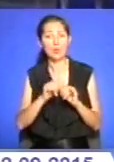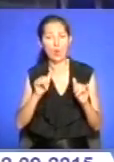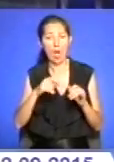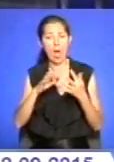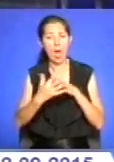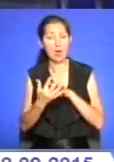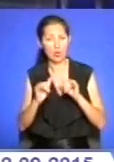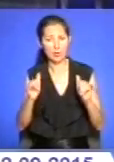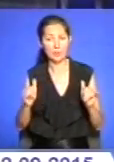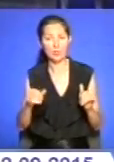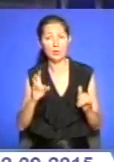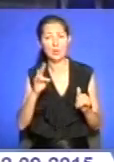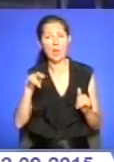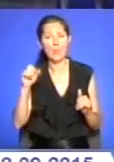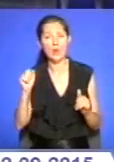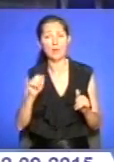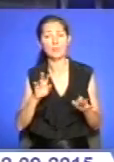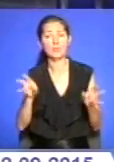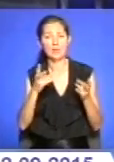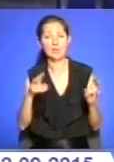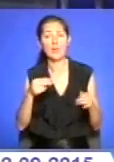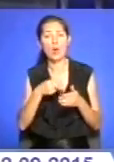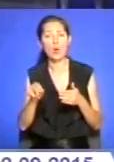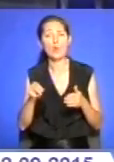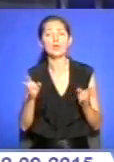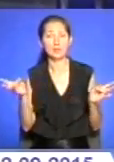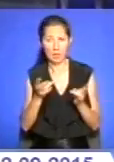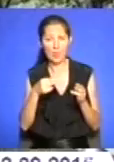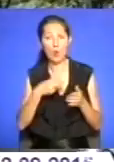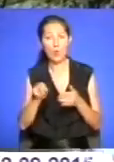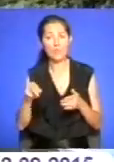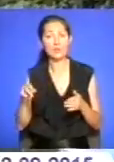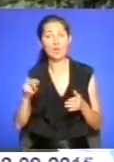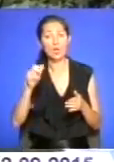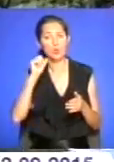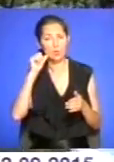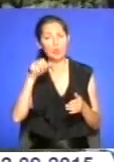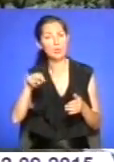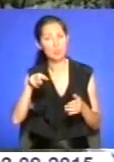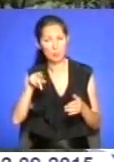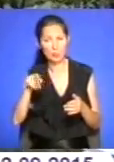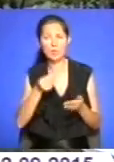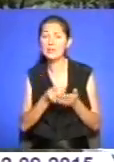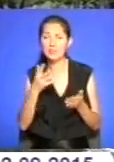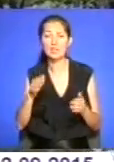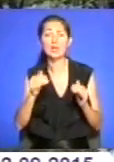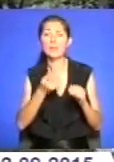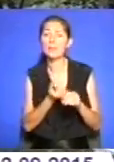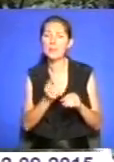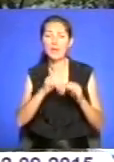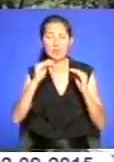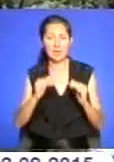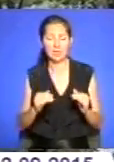цей продукт у листопаді, адже тоді ціни зазвичай найнижчі. Осінні роботи зсовуються як